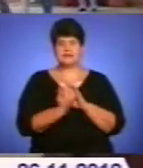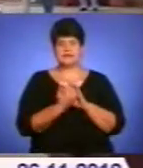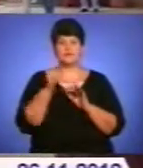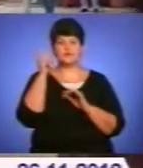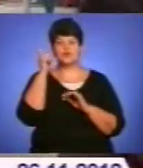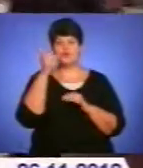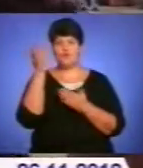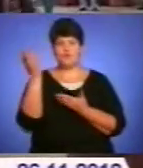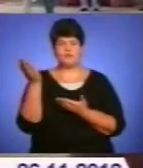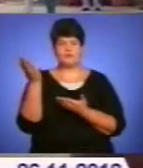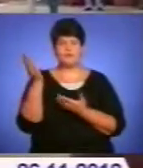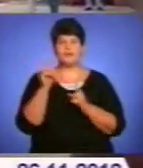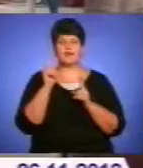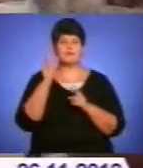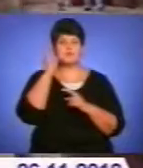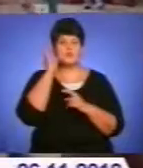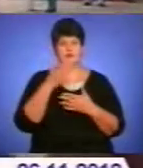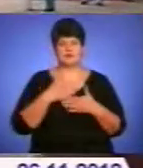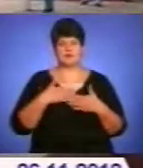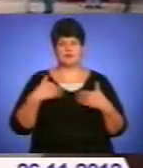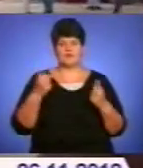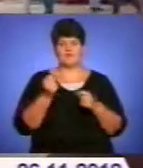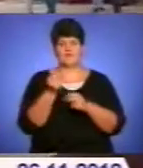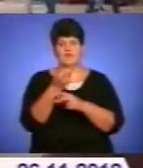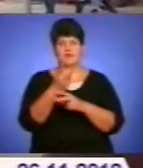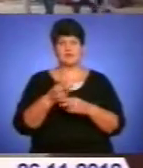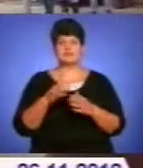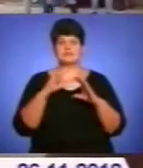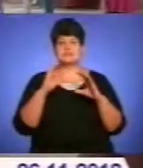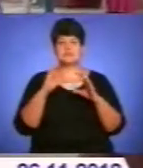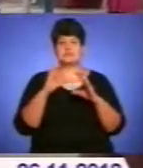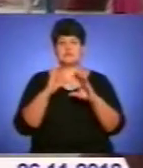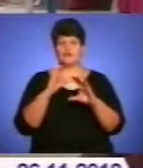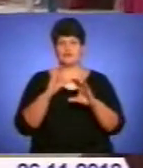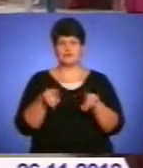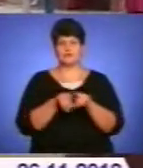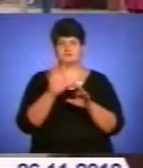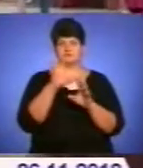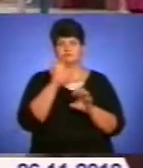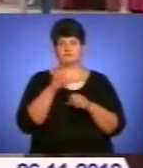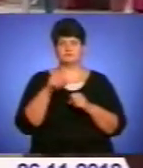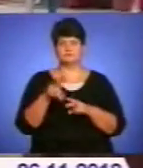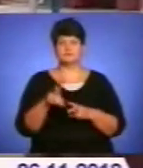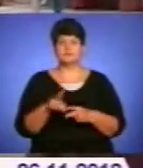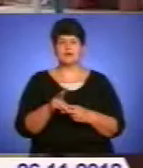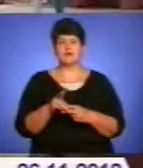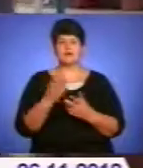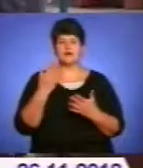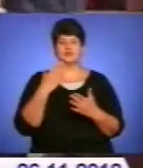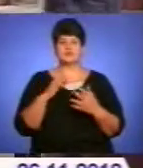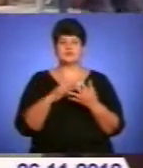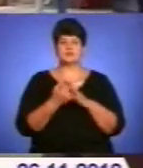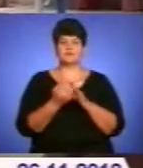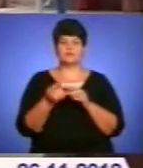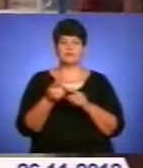Чорткові, навіть ніхто слухати не хоче. Віганіють автобуси, як пса. А якщо їдете з села до Тернополя, то побільних чи ні?